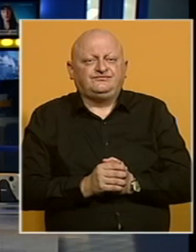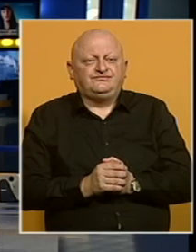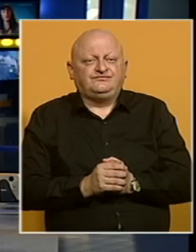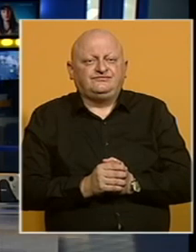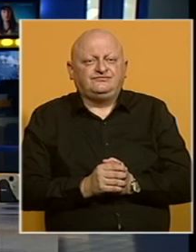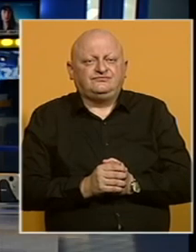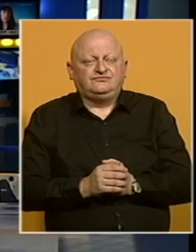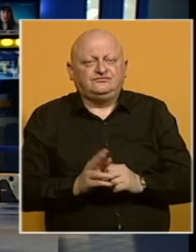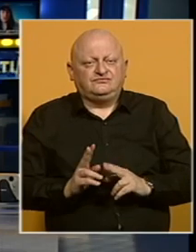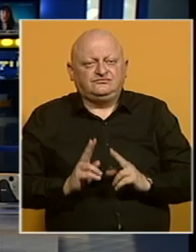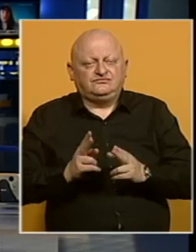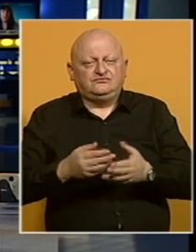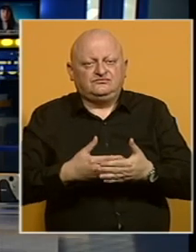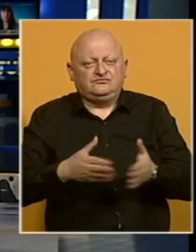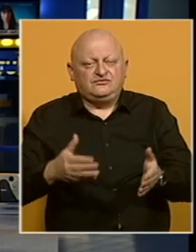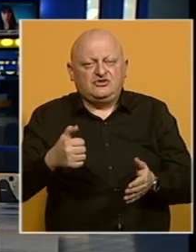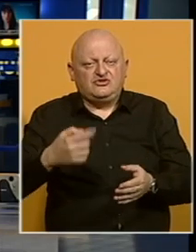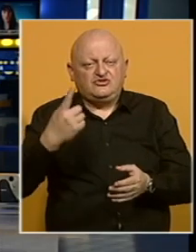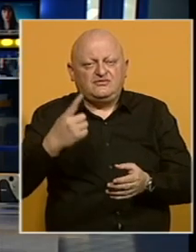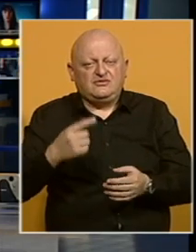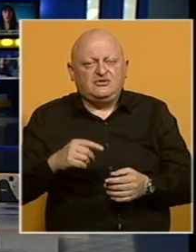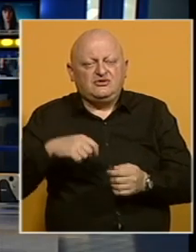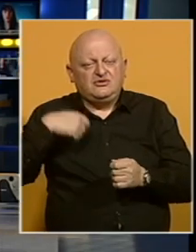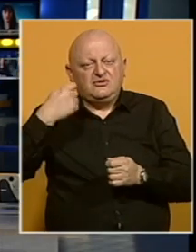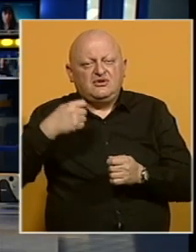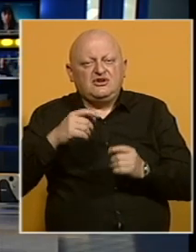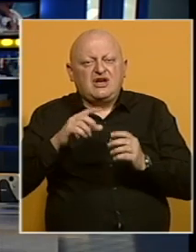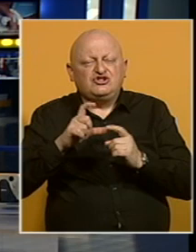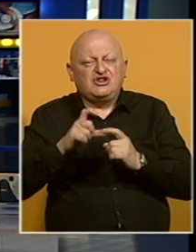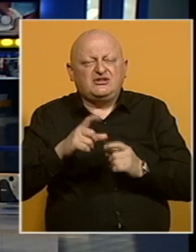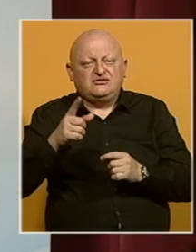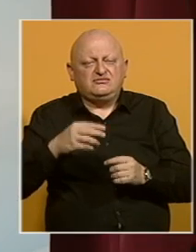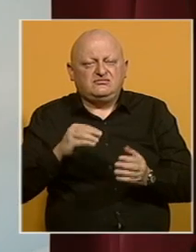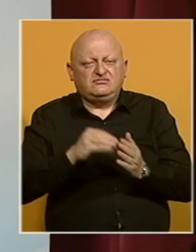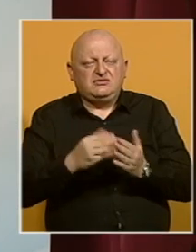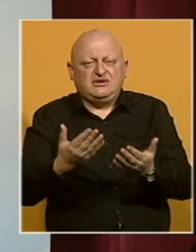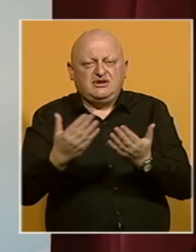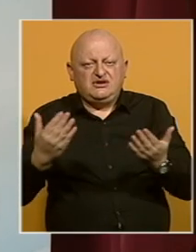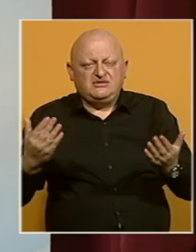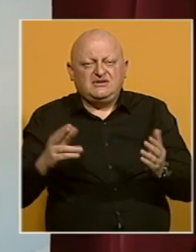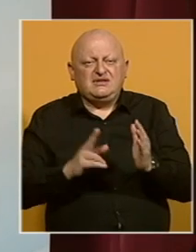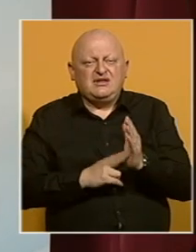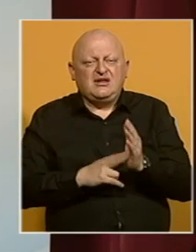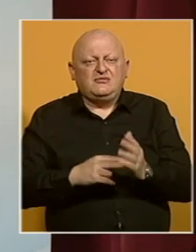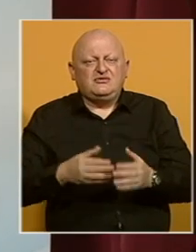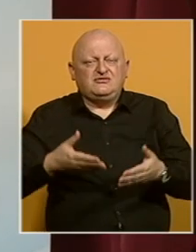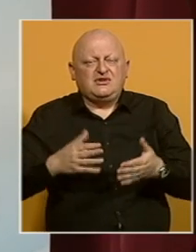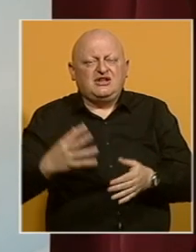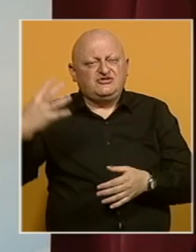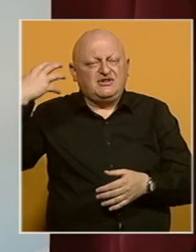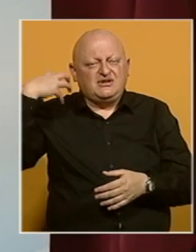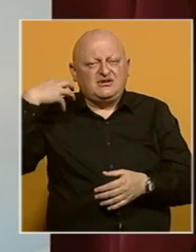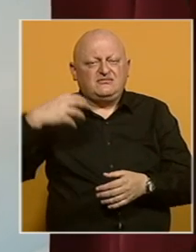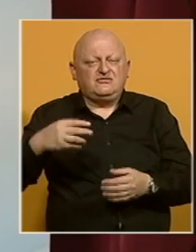U Mostaru su otvorene 101. šantićeve večeri poezije, upriličena izložba Nemanjići i rađenje Kraljevine